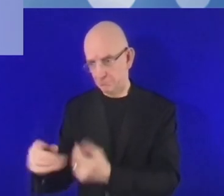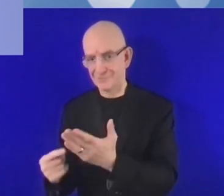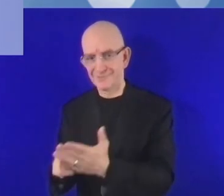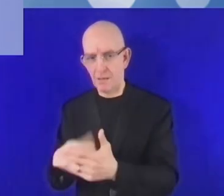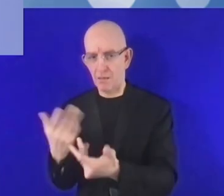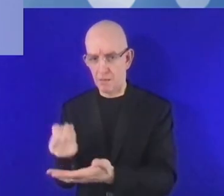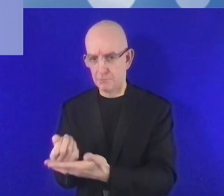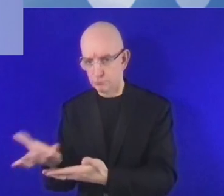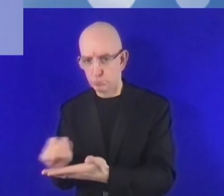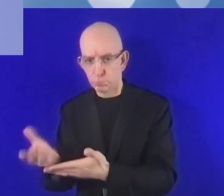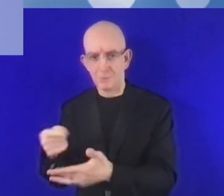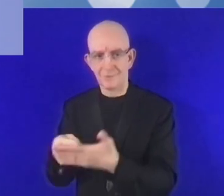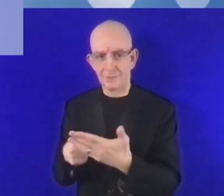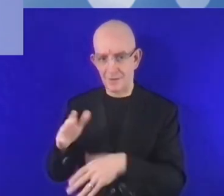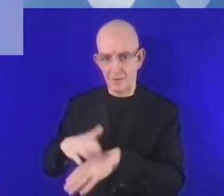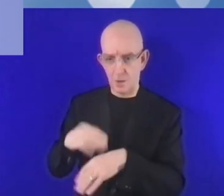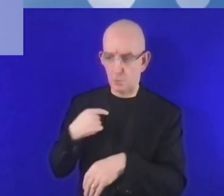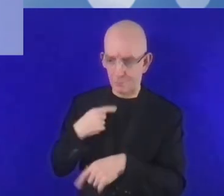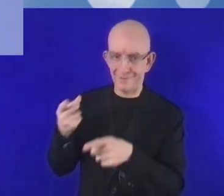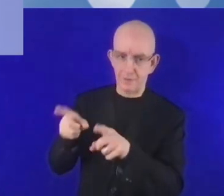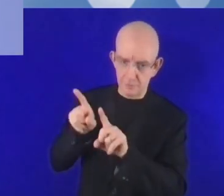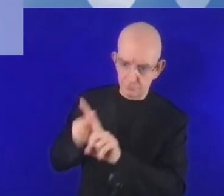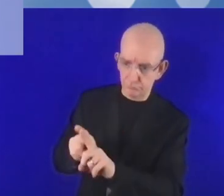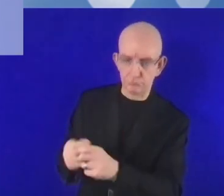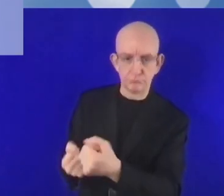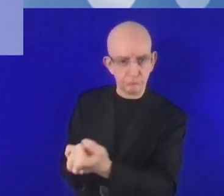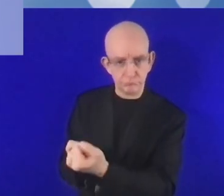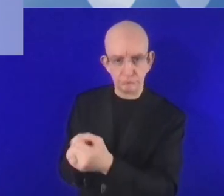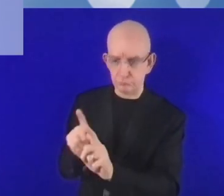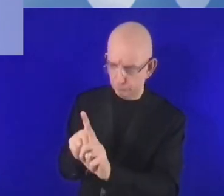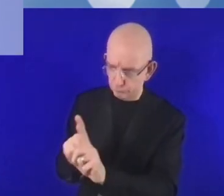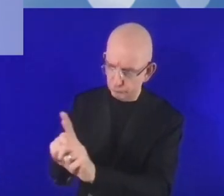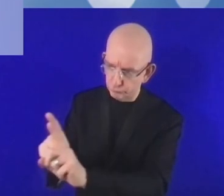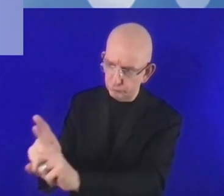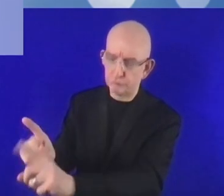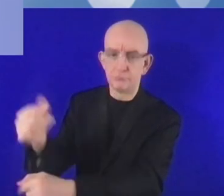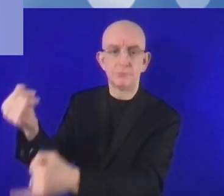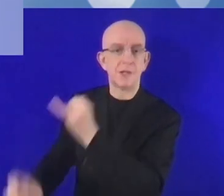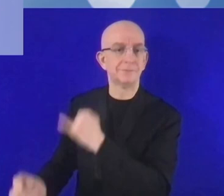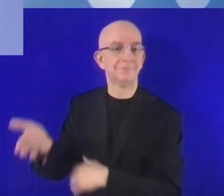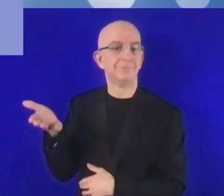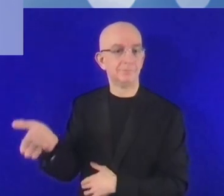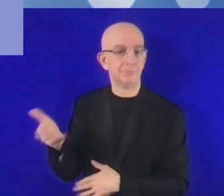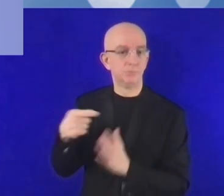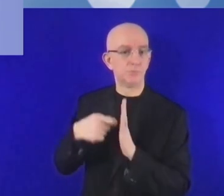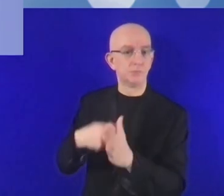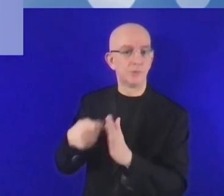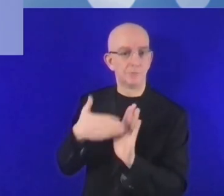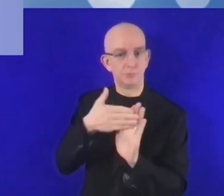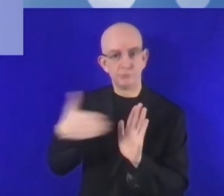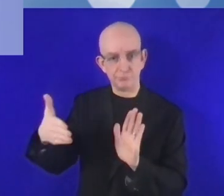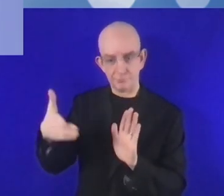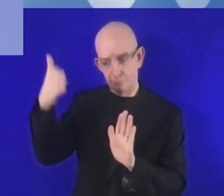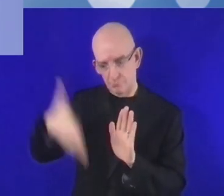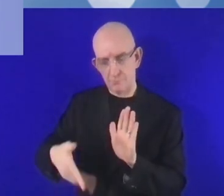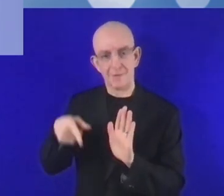للتشكيل المناسب لمشاريعهم. إذن نحن